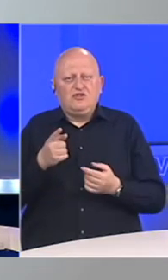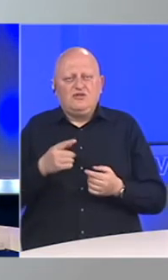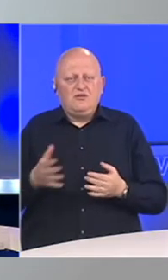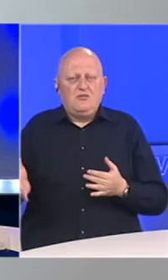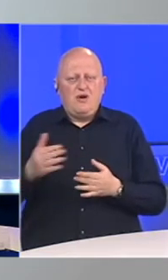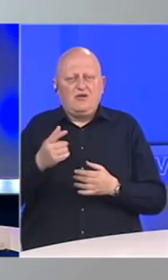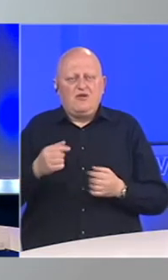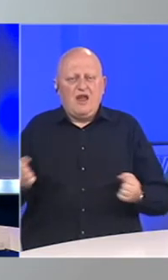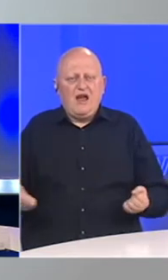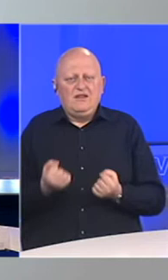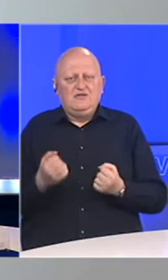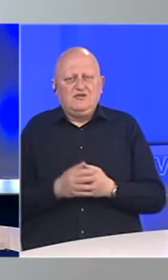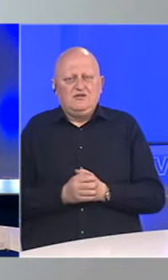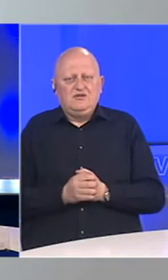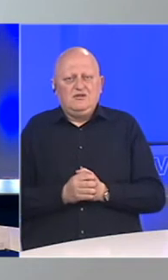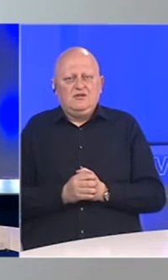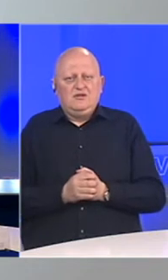pokretanje ovakve aktivnosti?